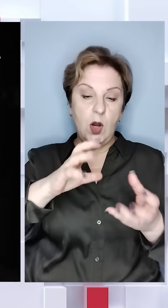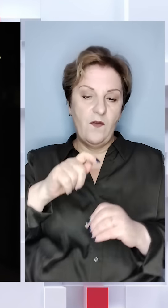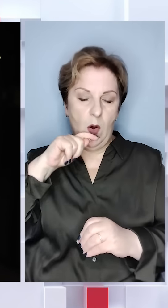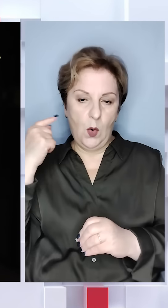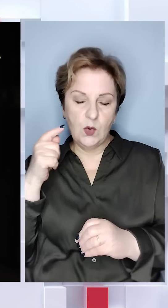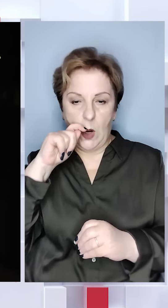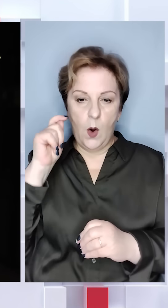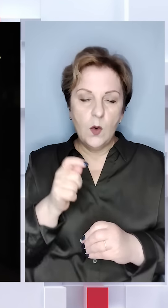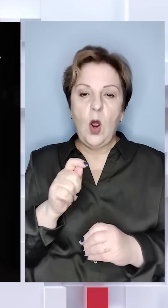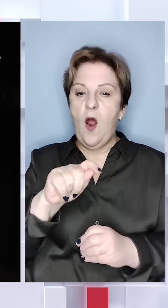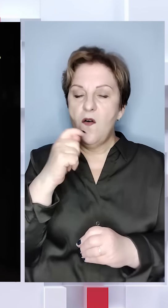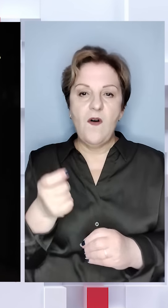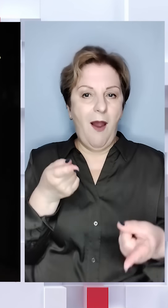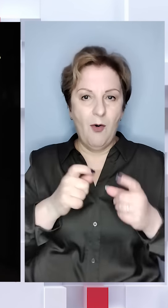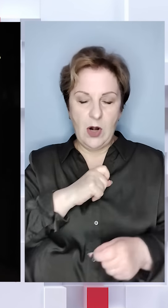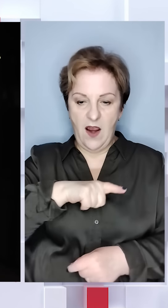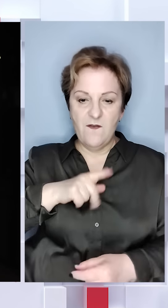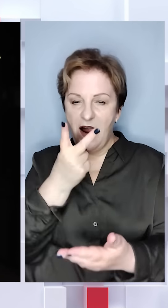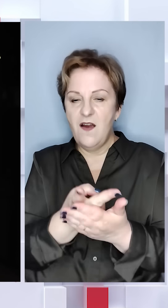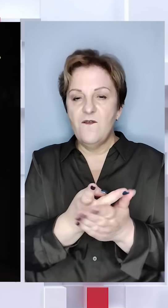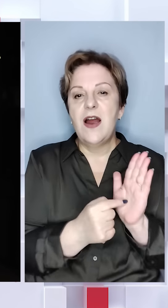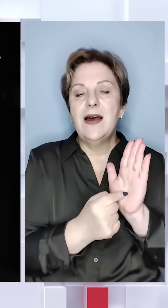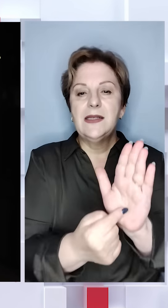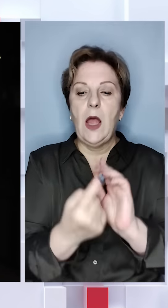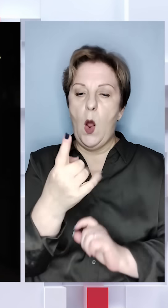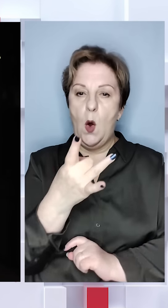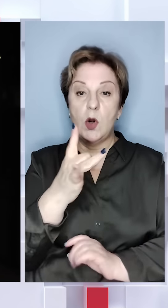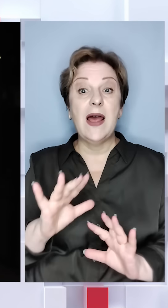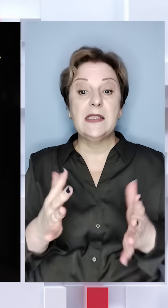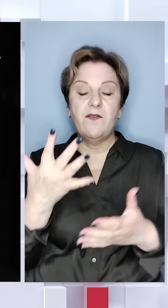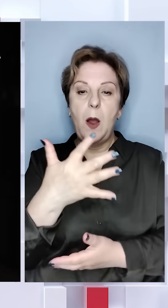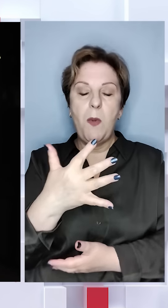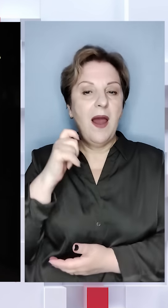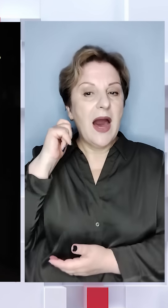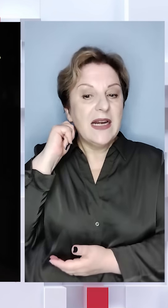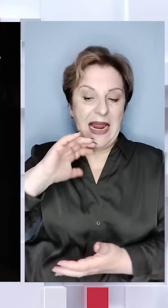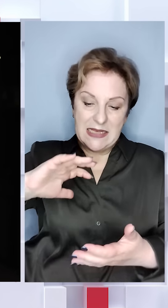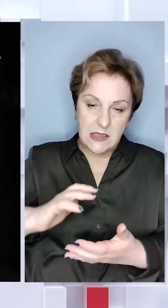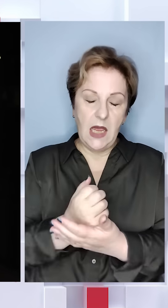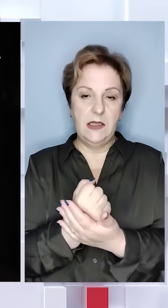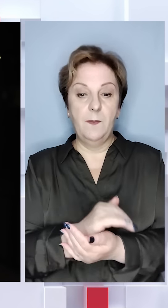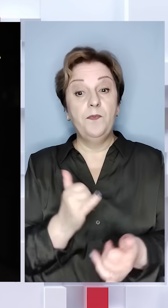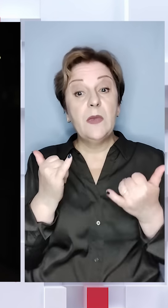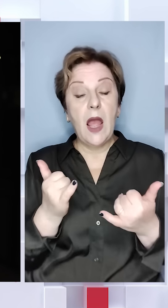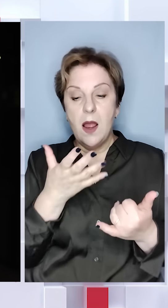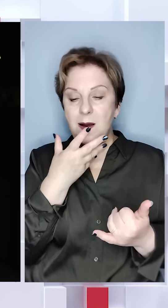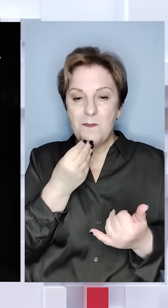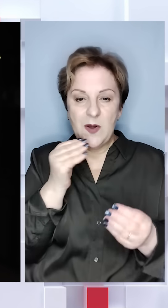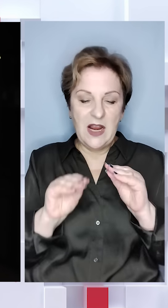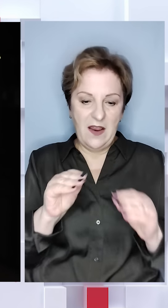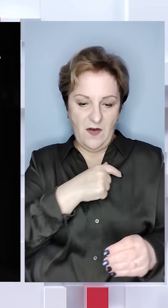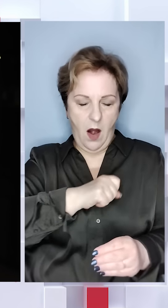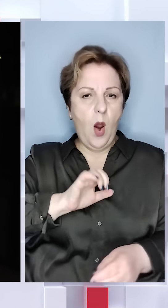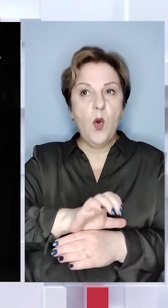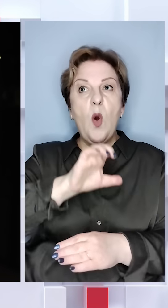російсько-української війни оригінал пекторалі виставляли лише один раз. З нагоди 50-річчя знахідки. Нині прикраса